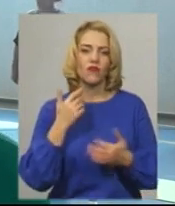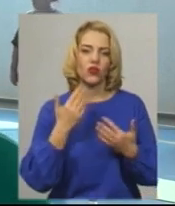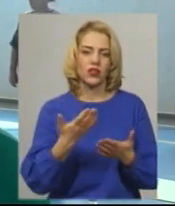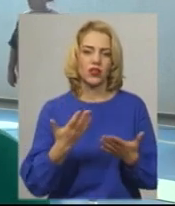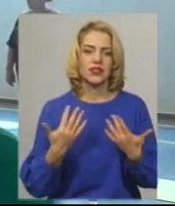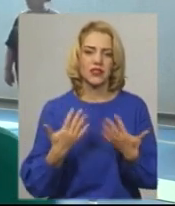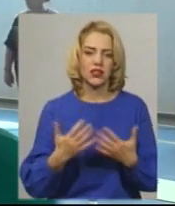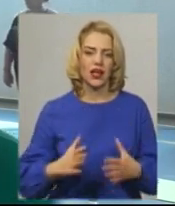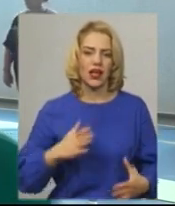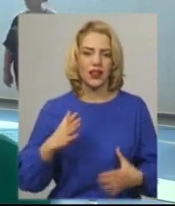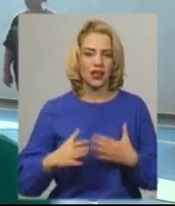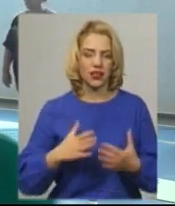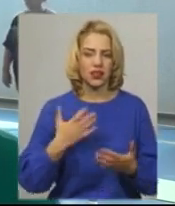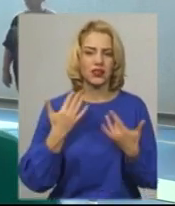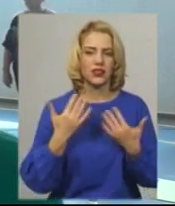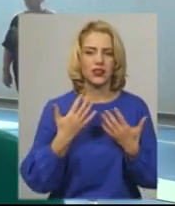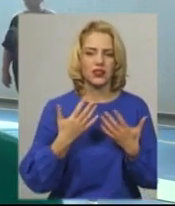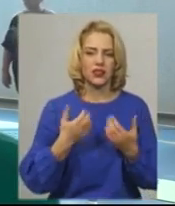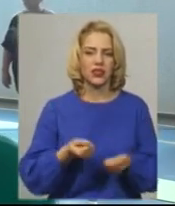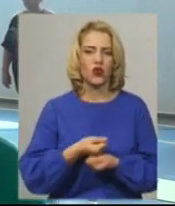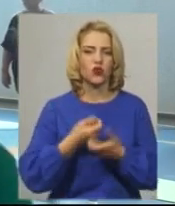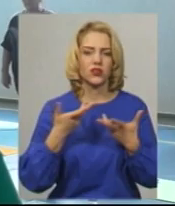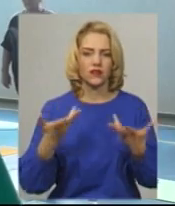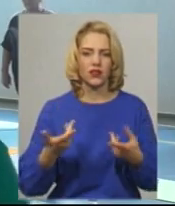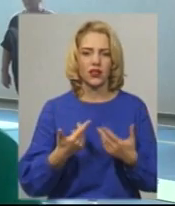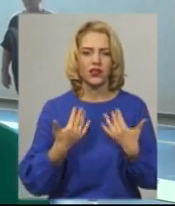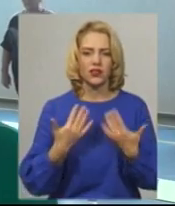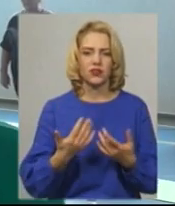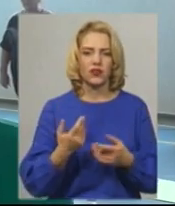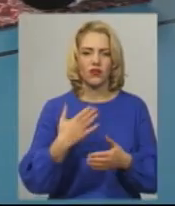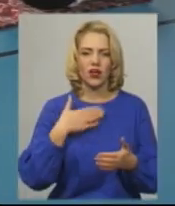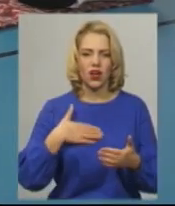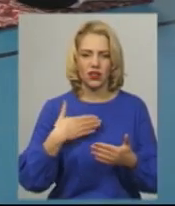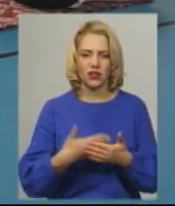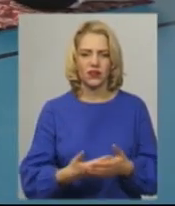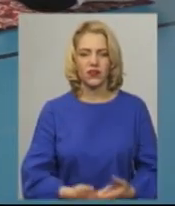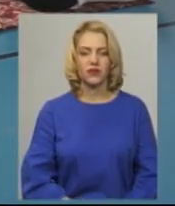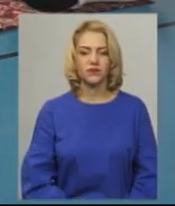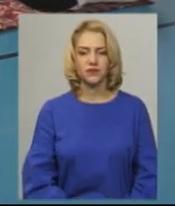енергійні, настільки розцвіли, настільки вони стали активні.